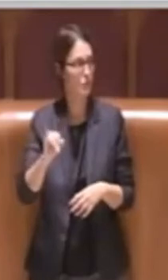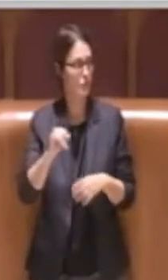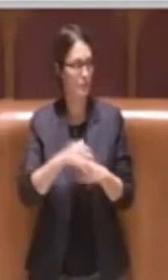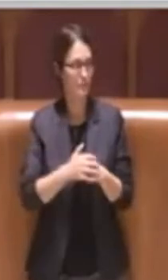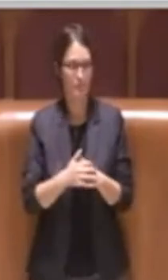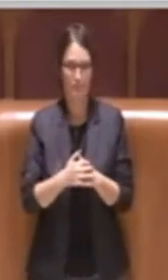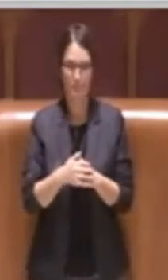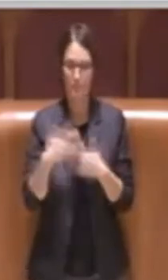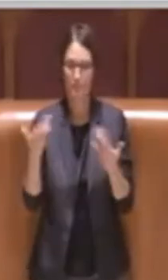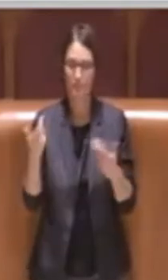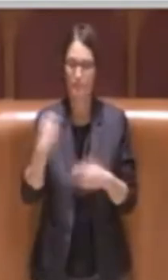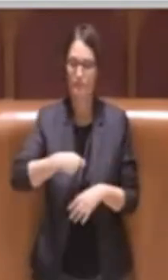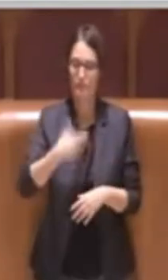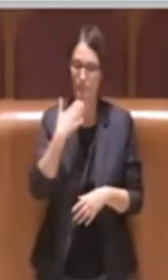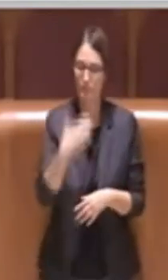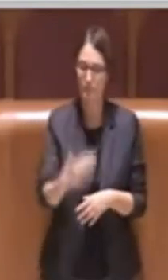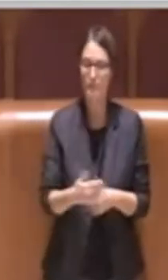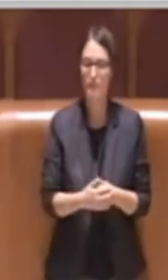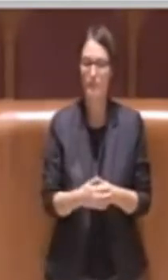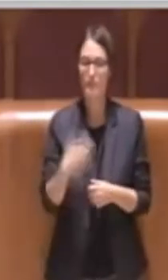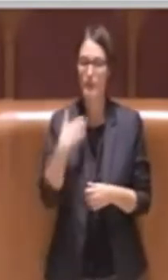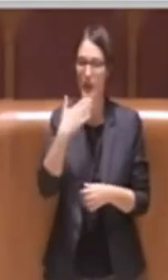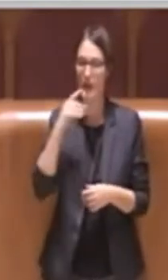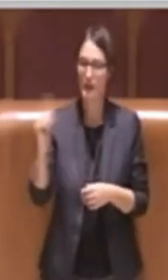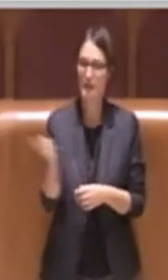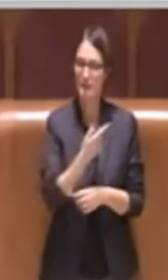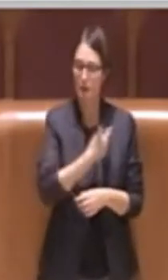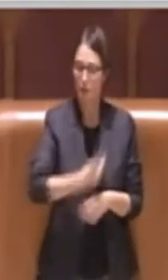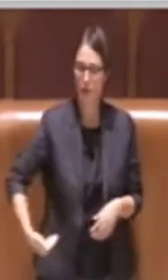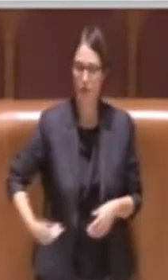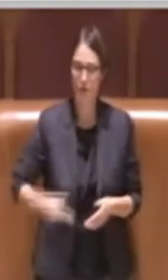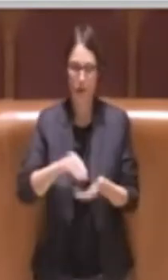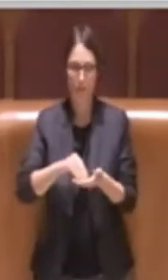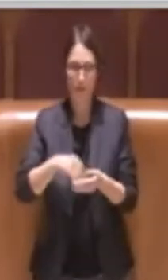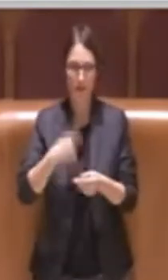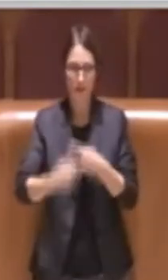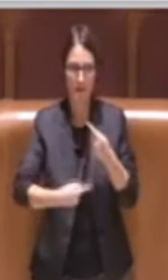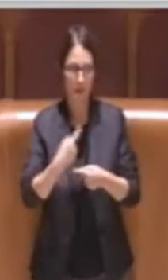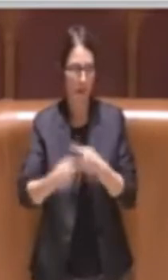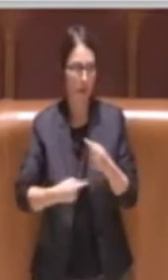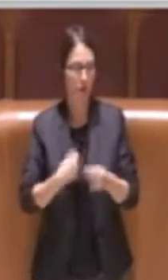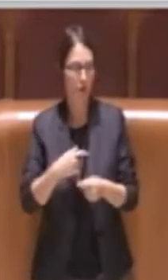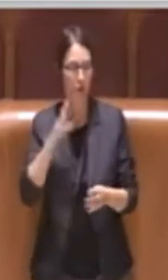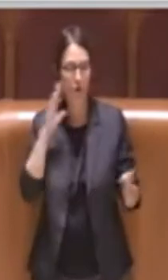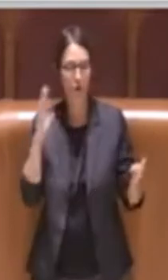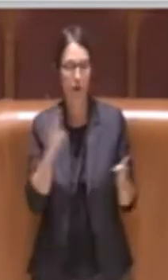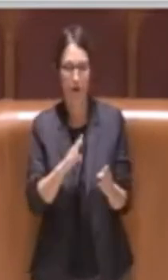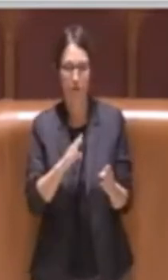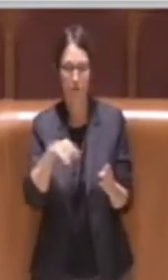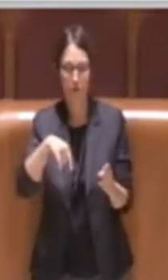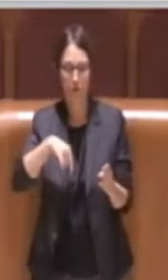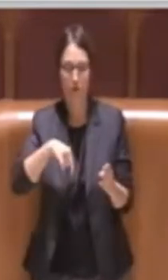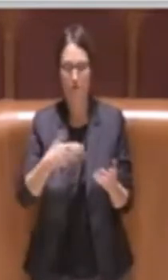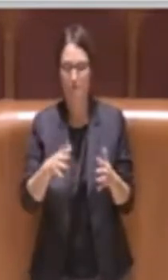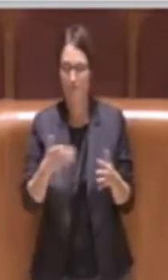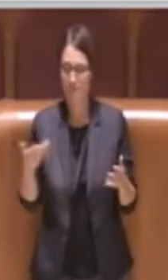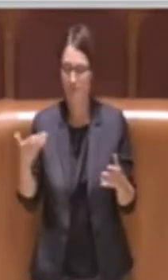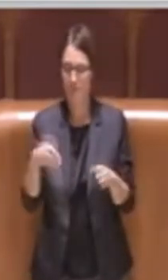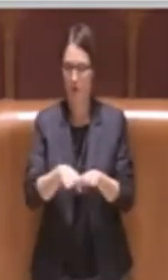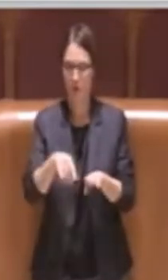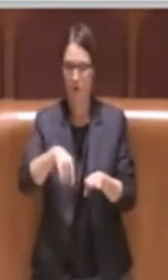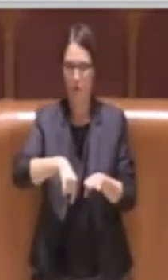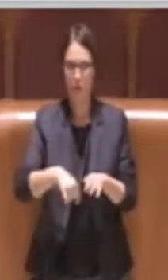Presidente, grazie a tutti i consiglieri rimasti presenti in Aula per affrontare in chiusura questo tema